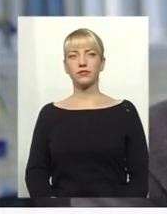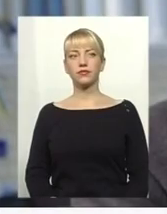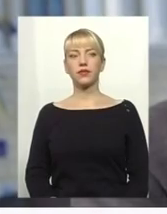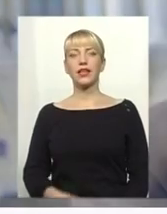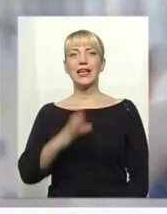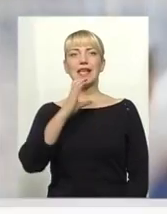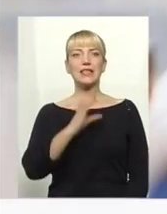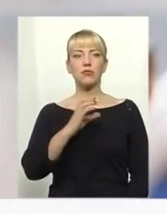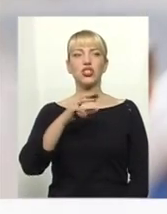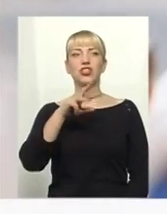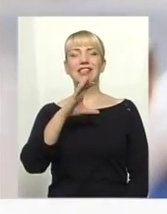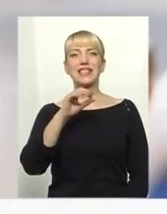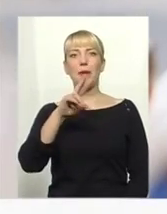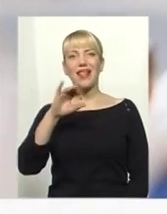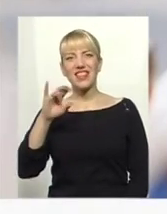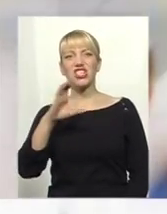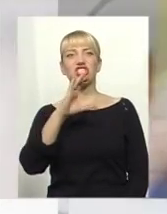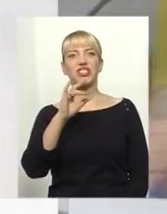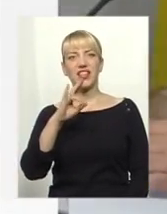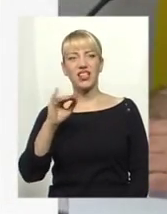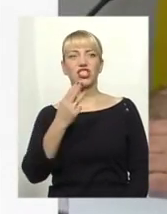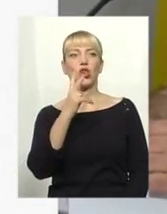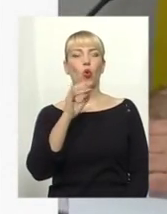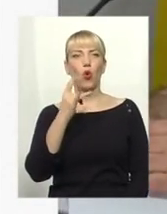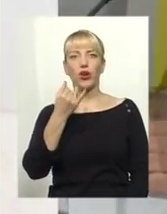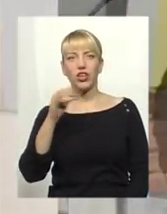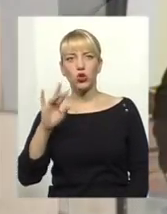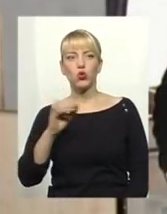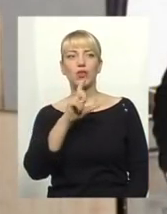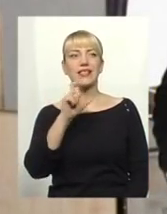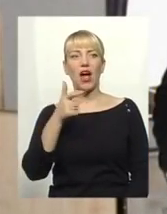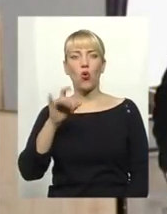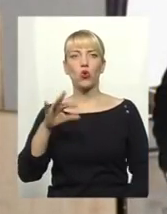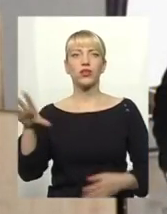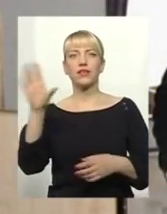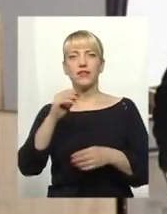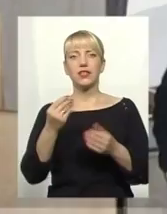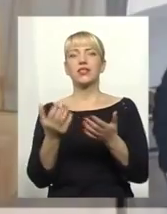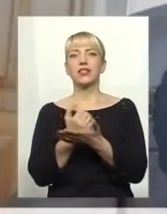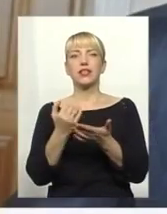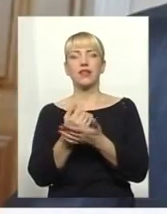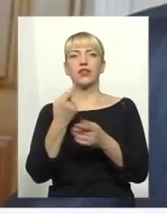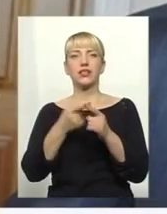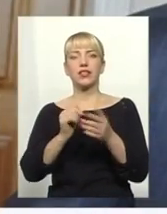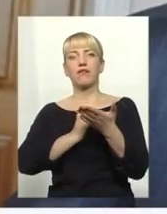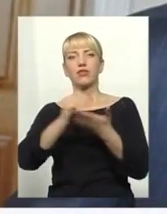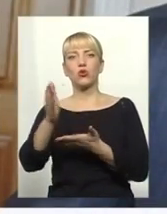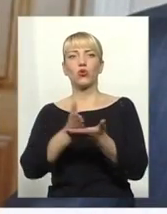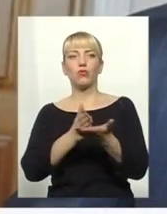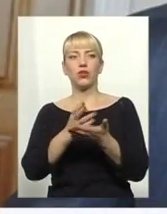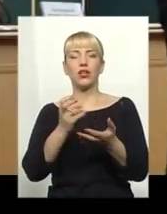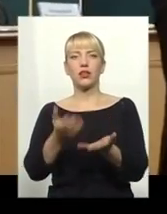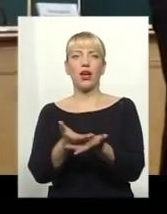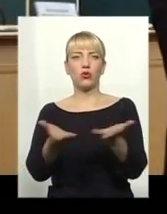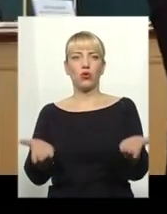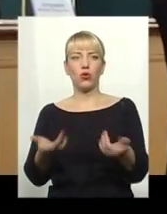Семчешин, Семенишин та Синишин. А ще Корнічук та Загородний. Тепер всі статки цих місцевих високопосадовців, як на долоні. Серед них